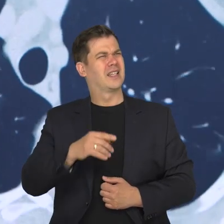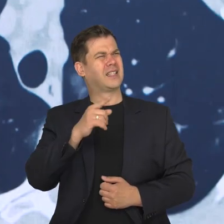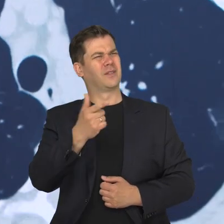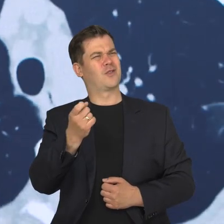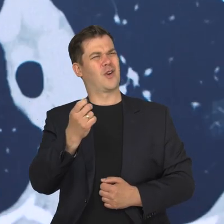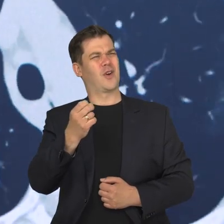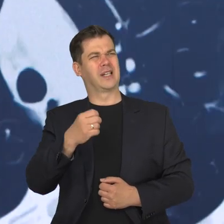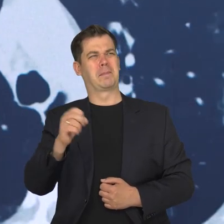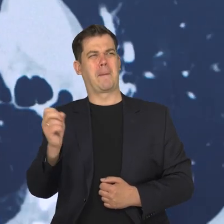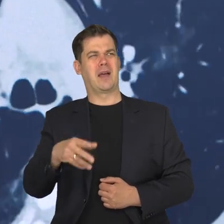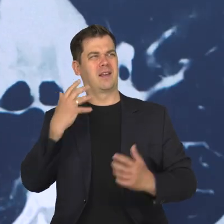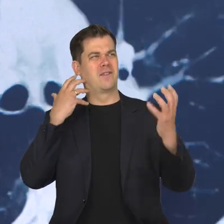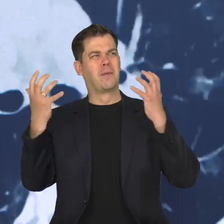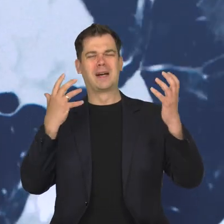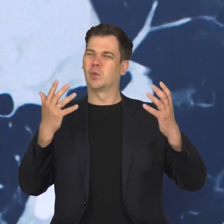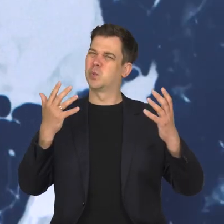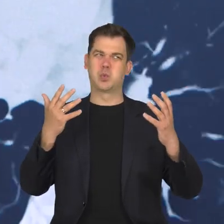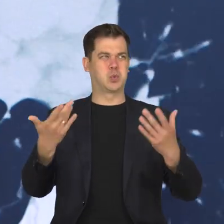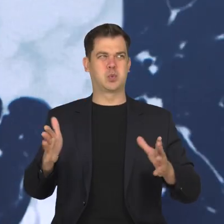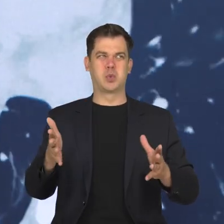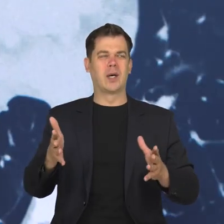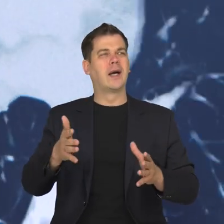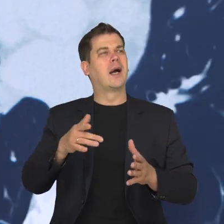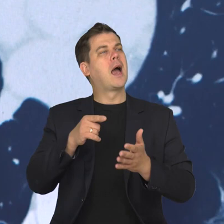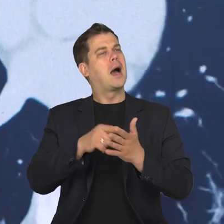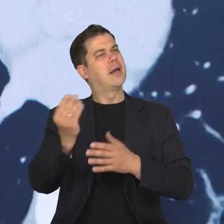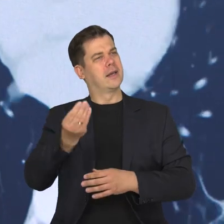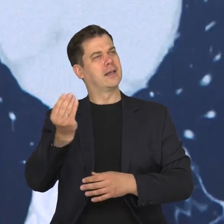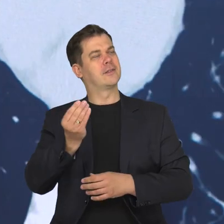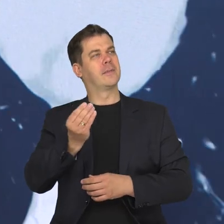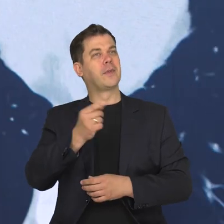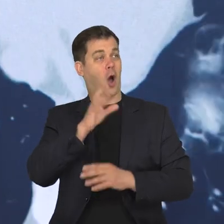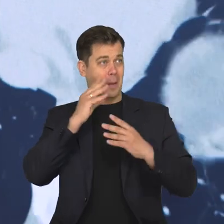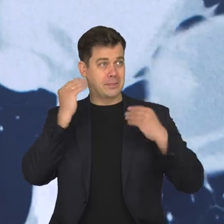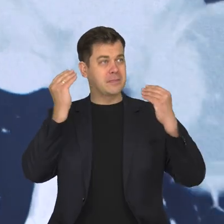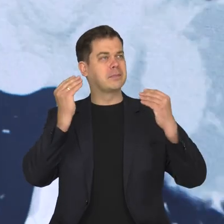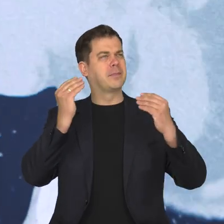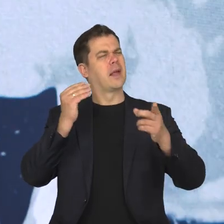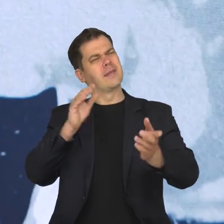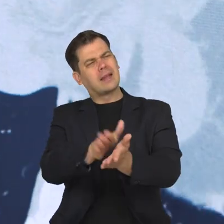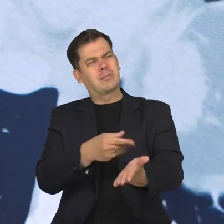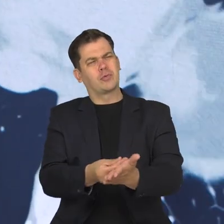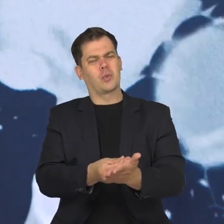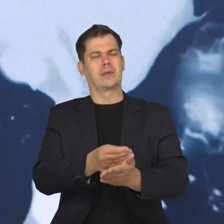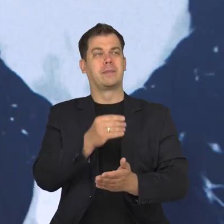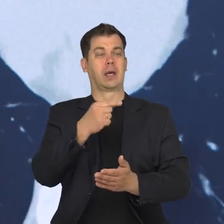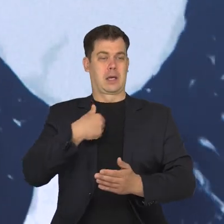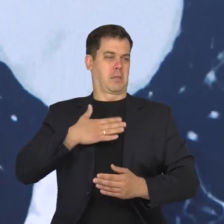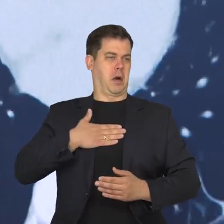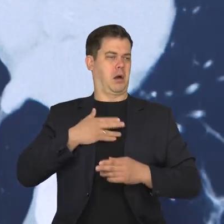To niefortunne wieści, przekazujeś Michale, ale próbujmy podejść do sprawy optymistycznie. Powiedzmy, że